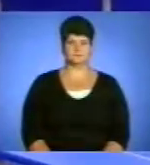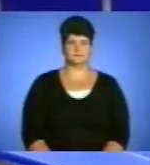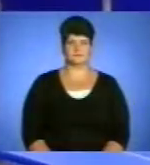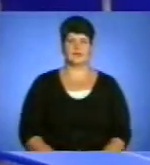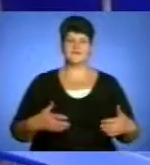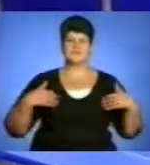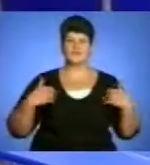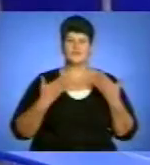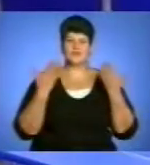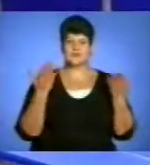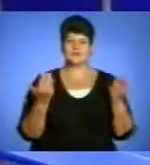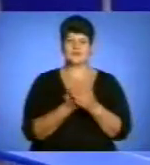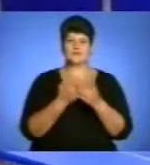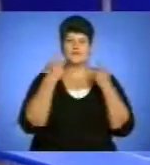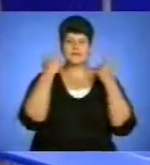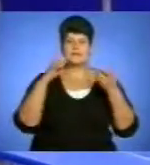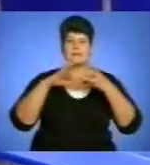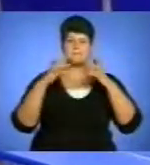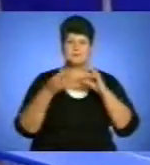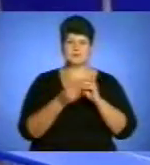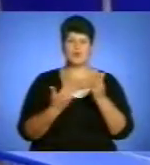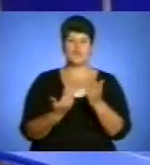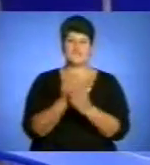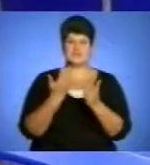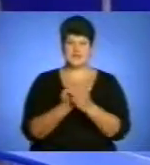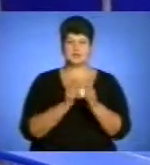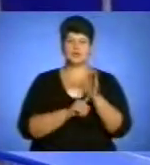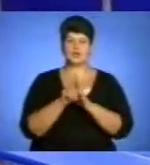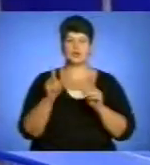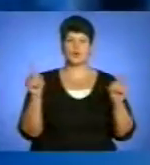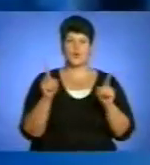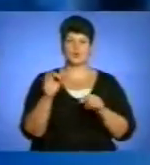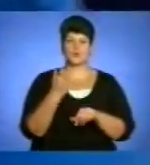Вітаю вас в ефірі інформаційний випуск Вістей. Спочатку коротко про головне.